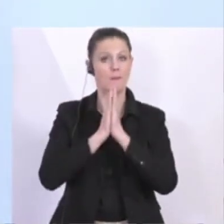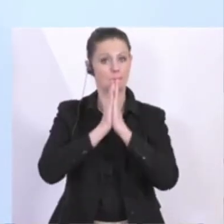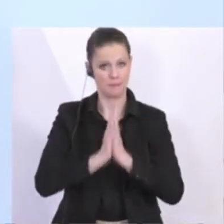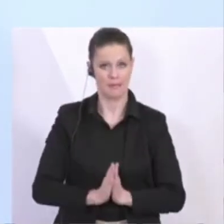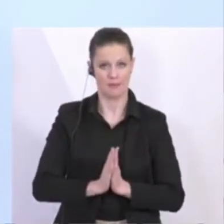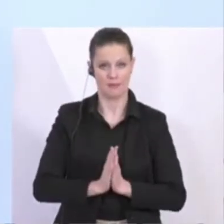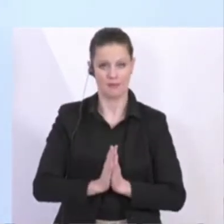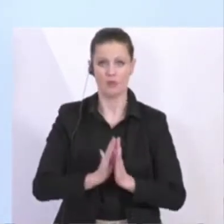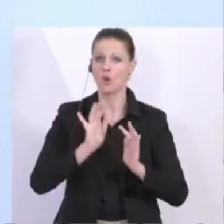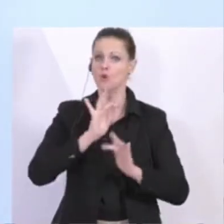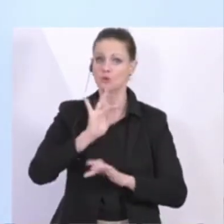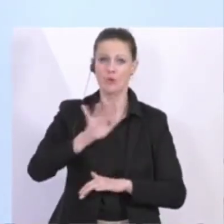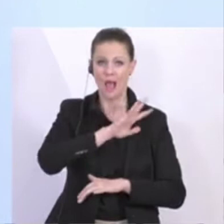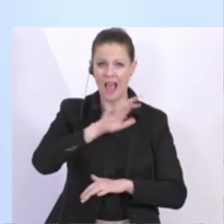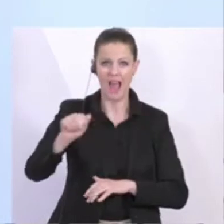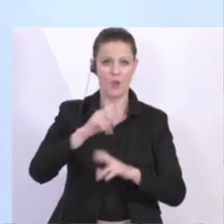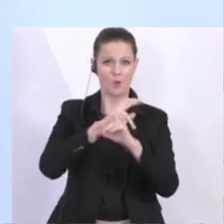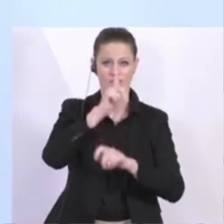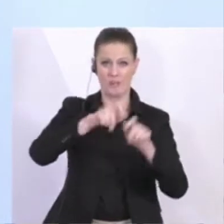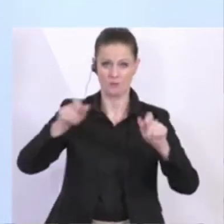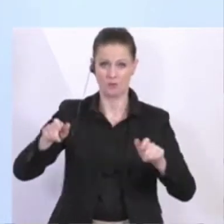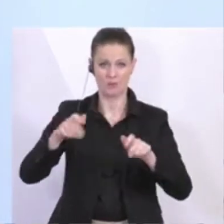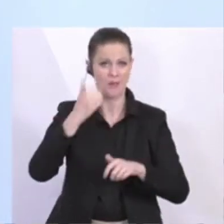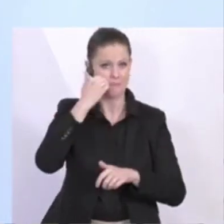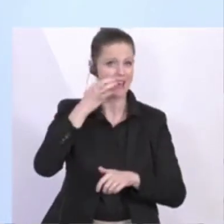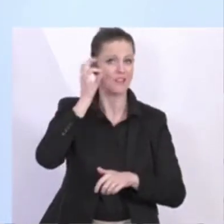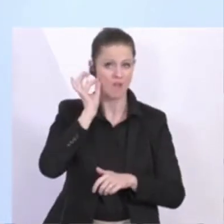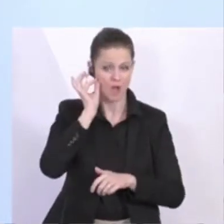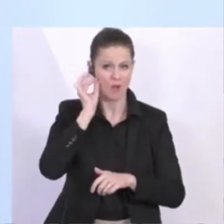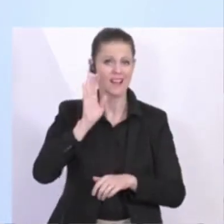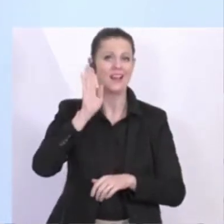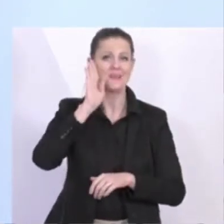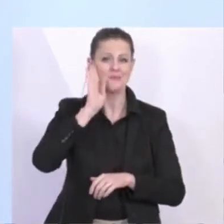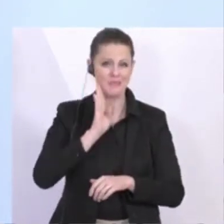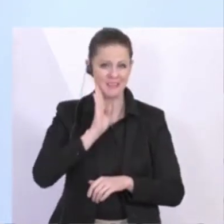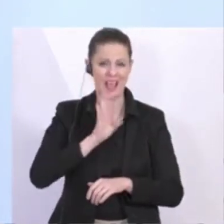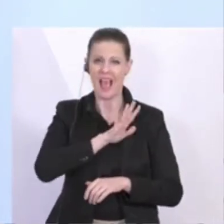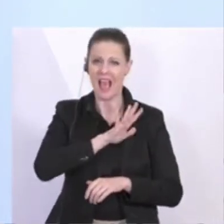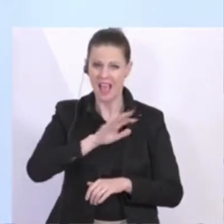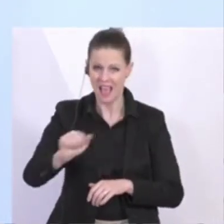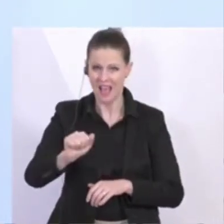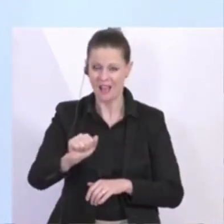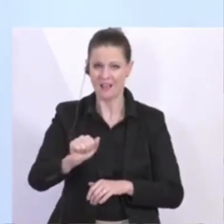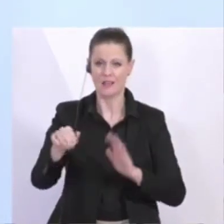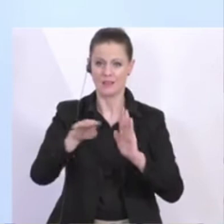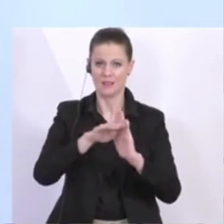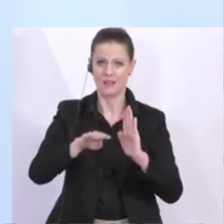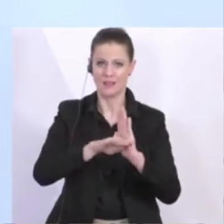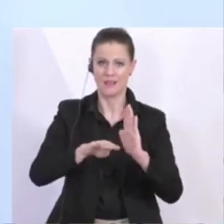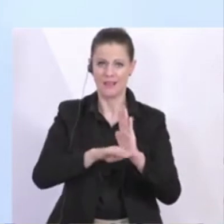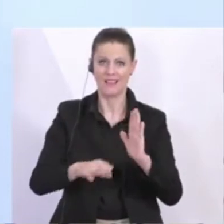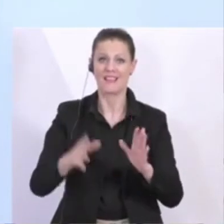Sie alle sehr geehrte Österreicherinnen und Österreicher ist, halten Sie sich an die Vorgaben und glauben Sie keinen